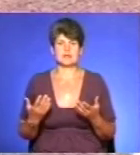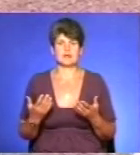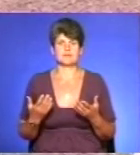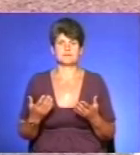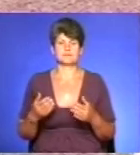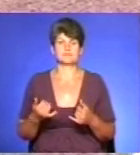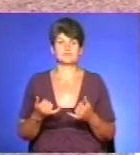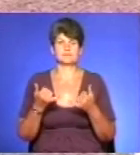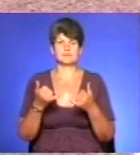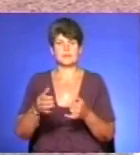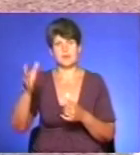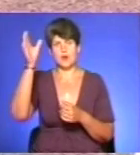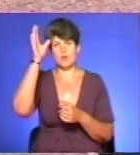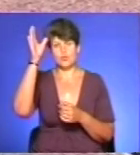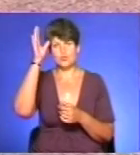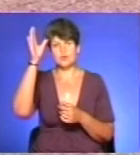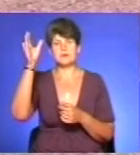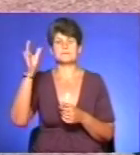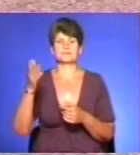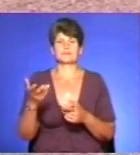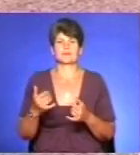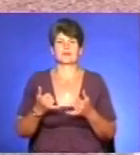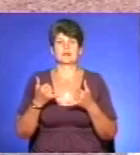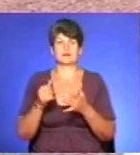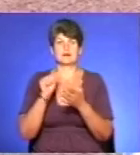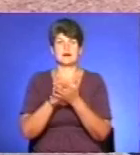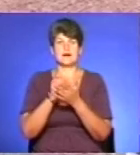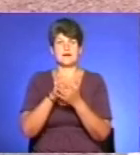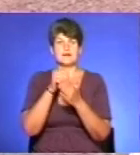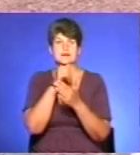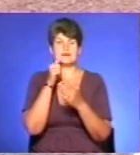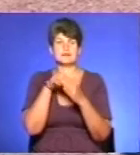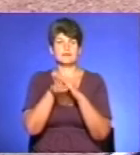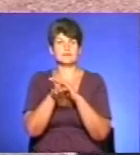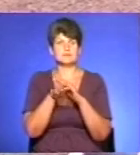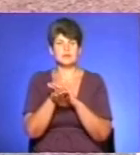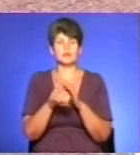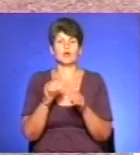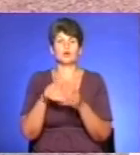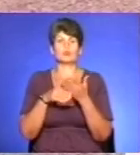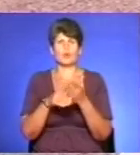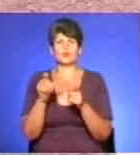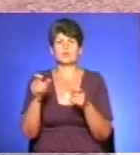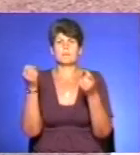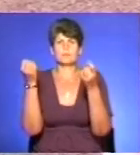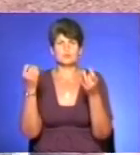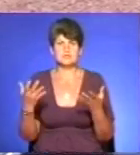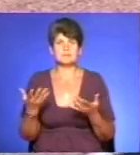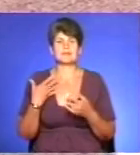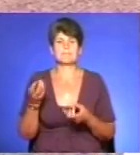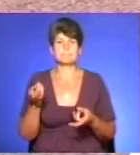алтар науки, на алтар архівної справи, на алтар допомоги людям простим, які йшли